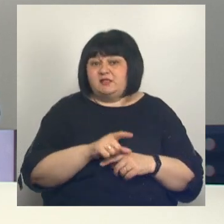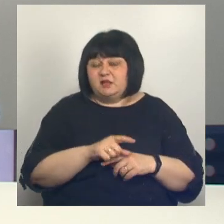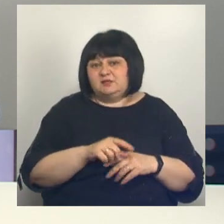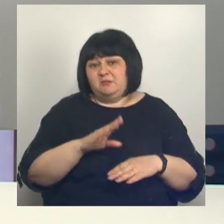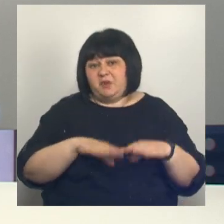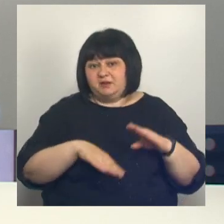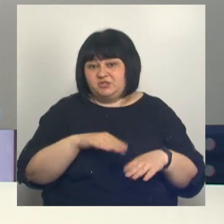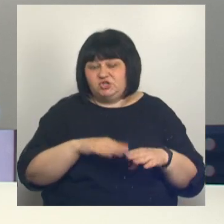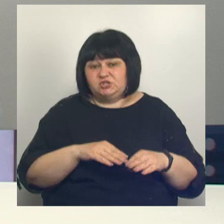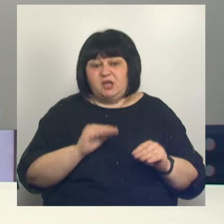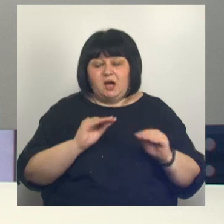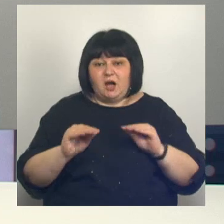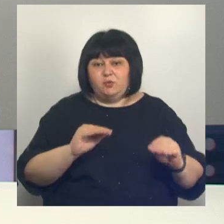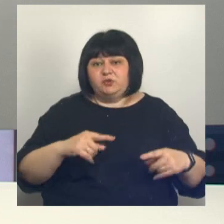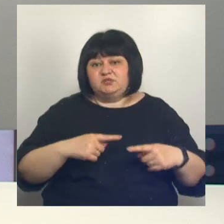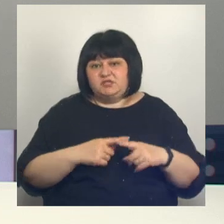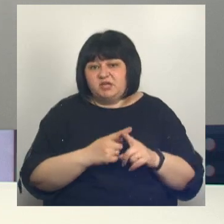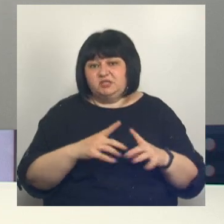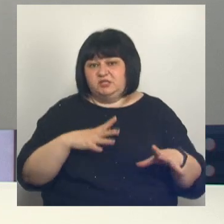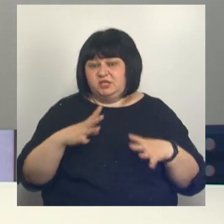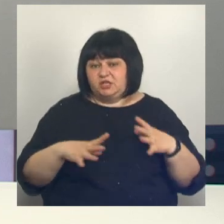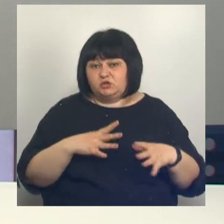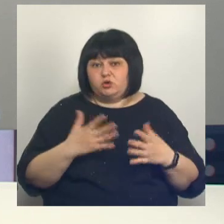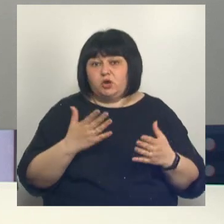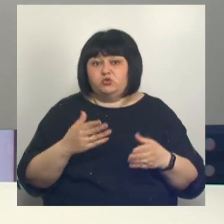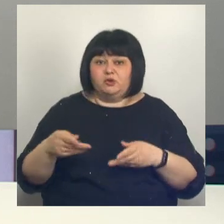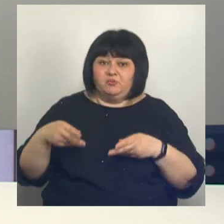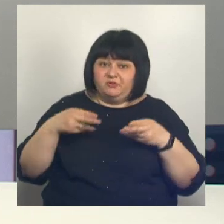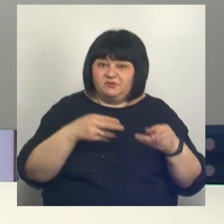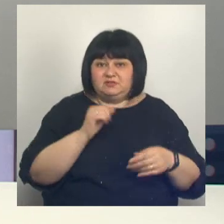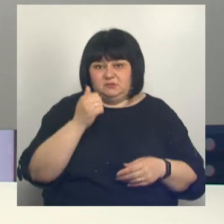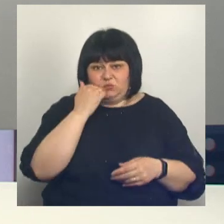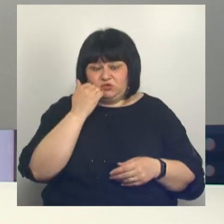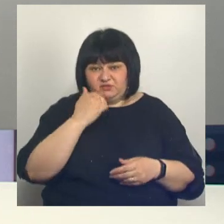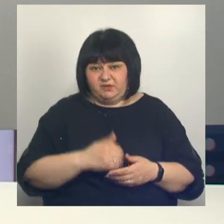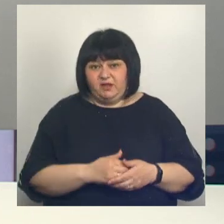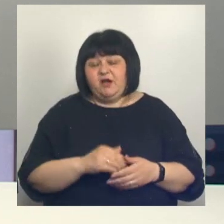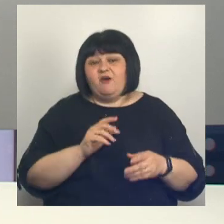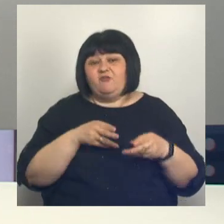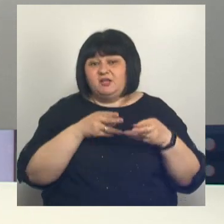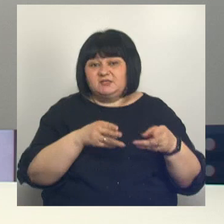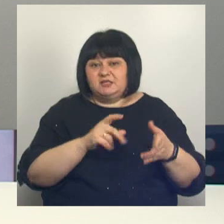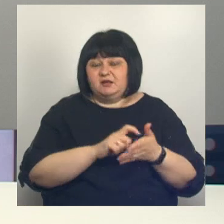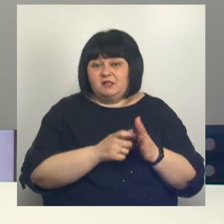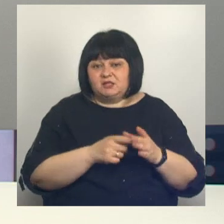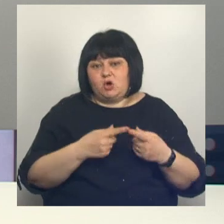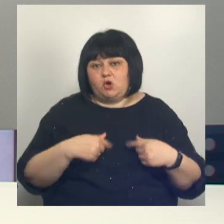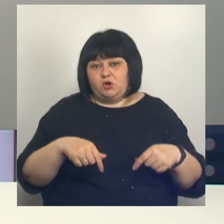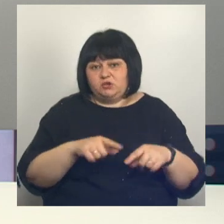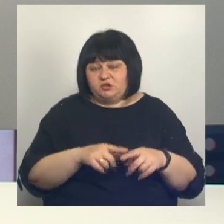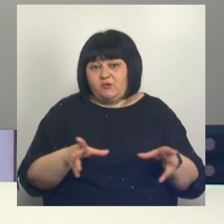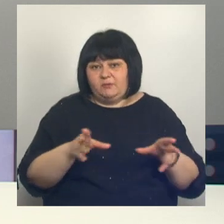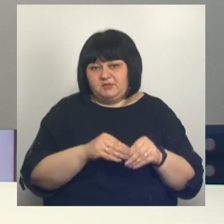оборудована специальная техника автобуса-тренажера, который прибыл в регион из столицы. Выездные классы организовали совместно с управлением